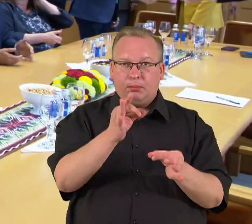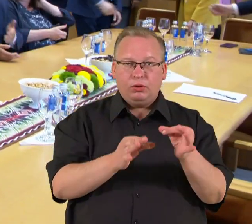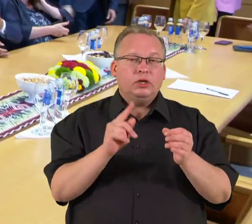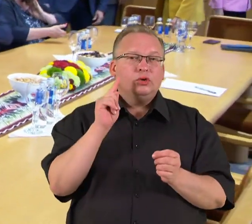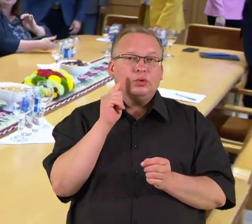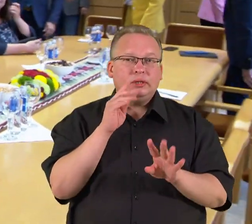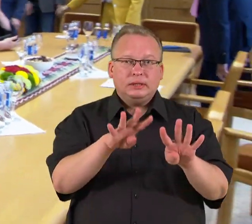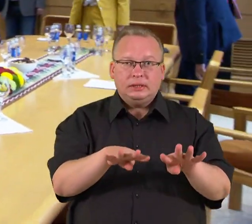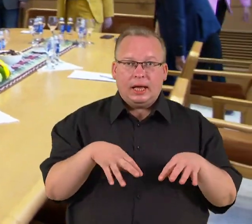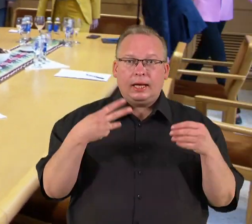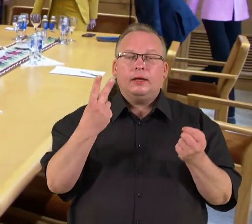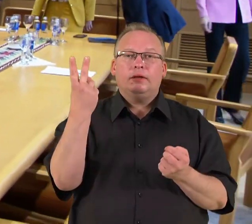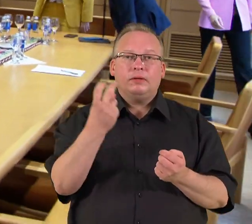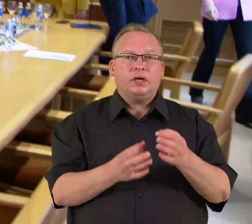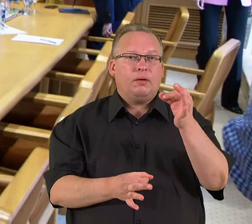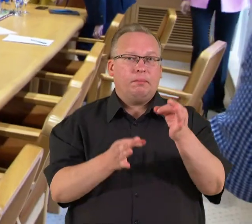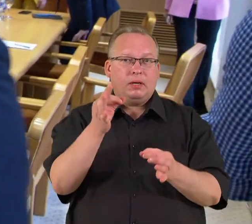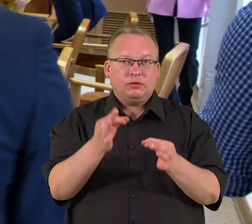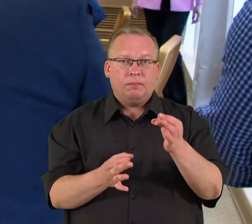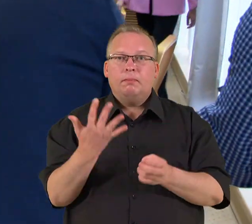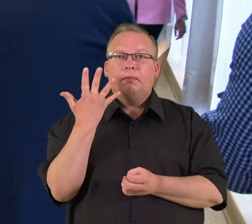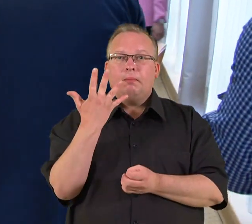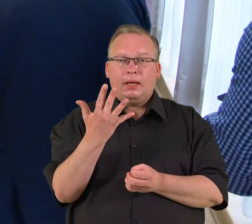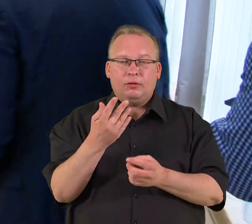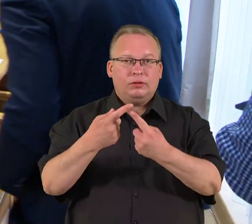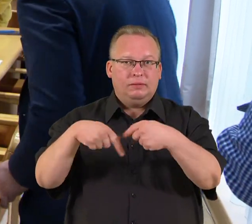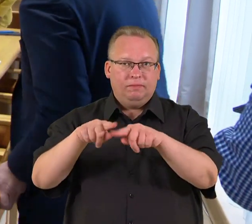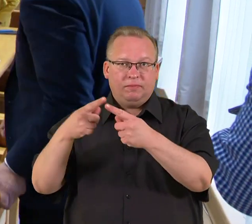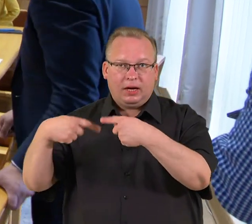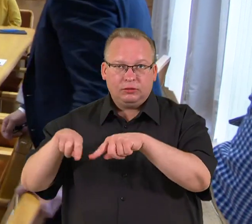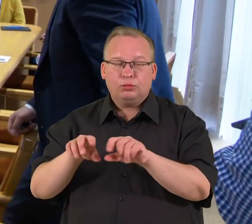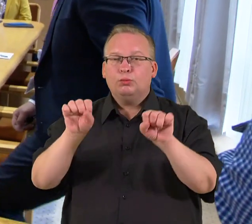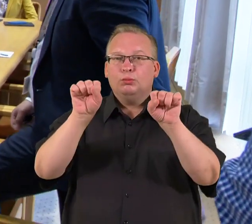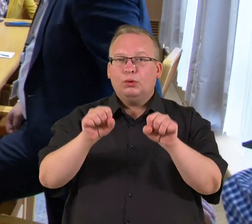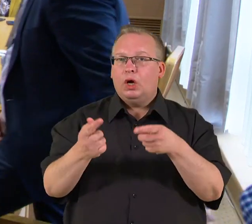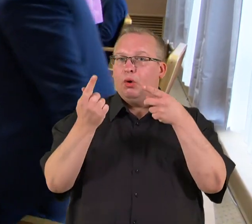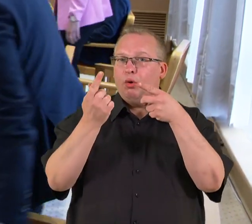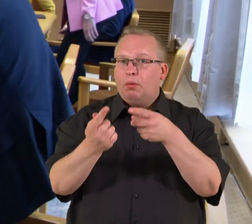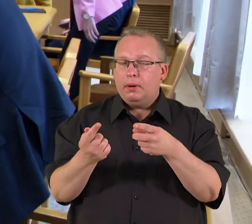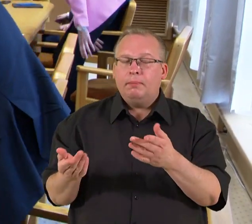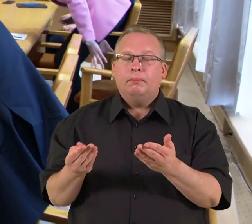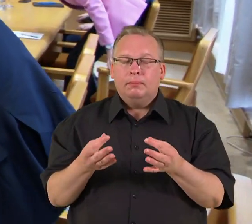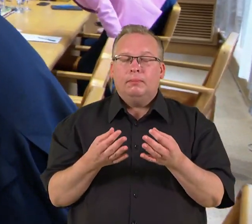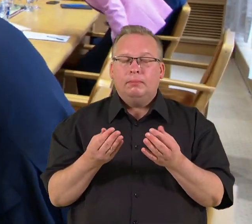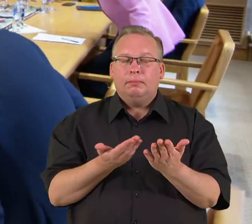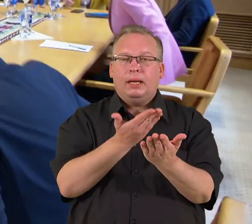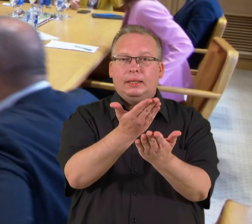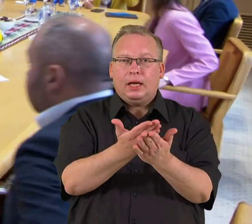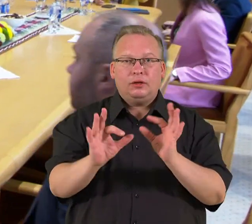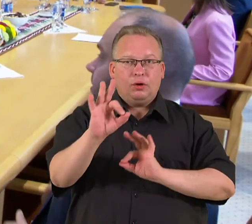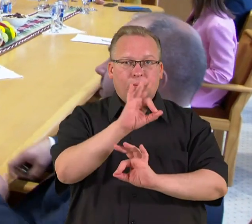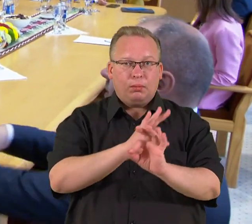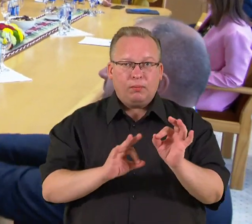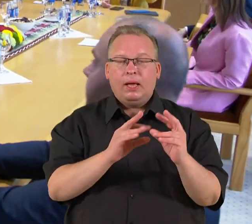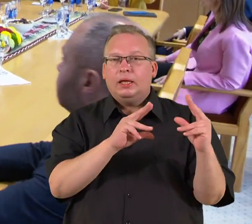salėje beveik dvi savaitės posėdžiavusios penkios frakcijos. Galimybė opozicijai pateikti projektus, siemo